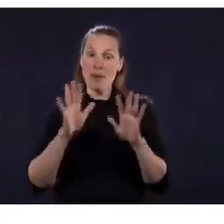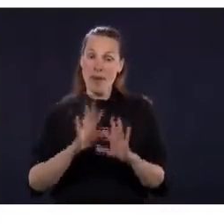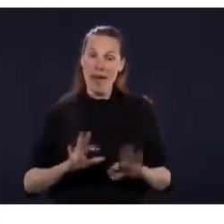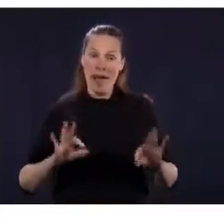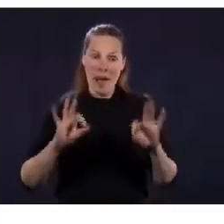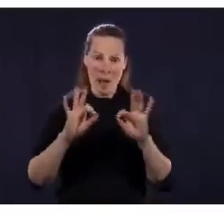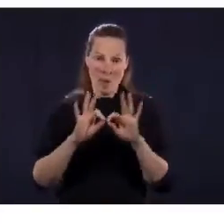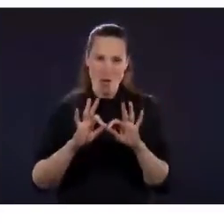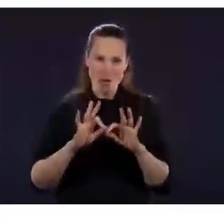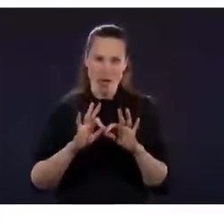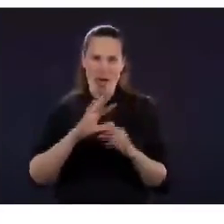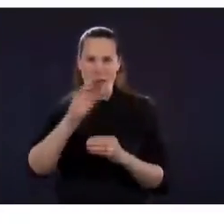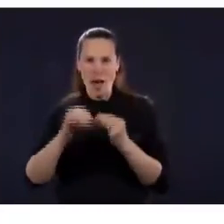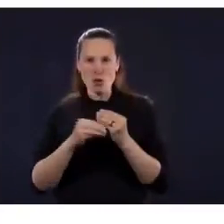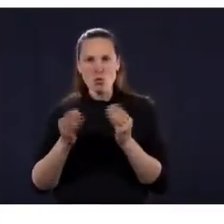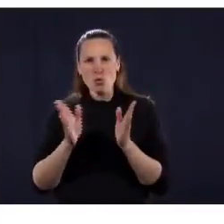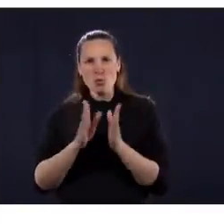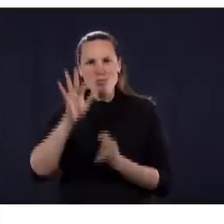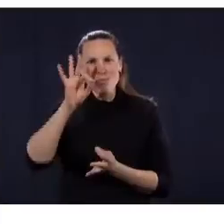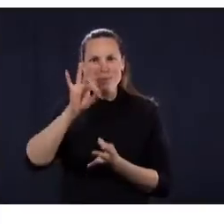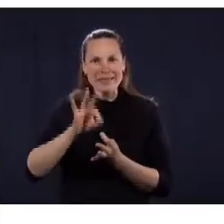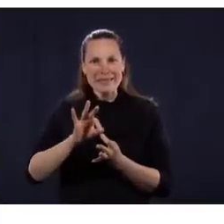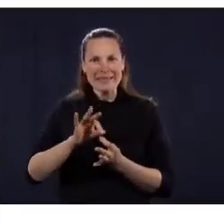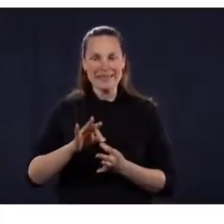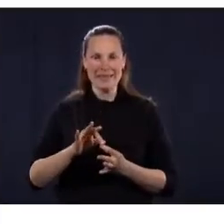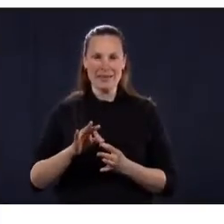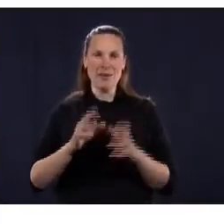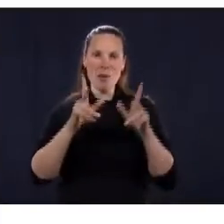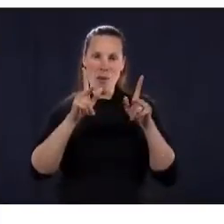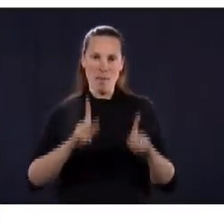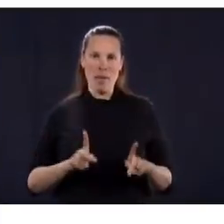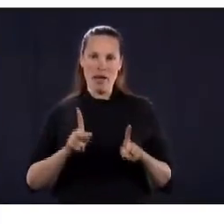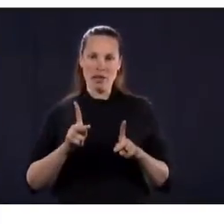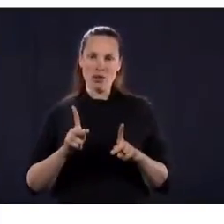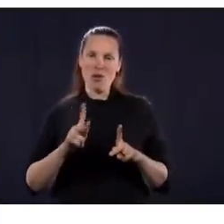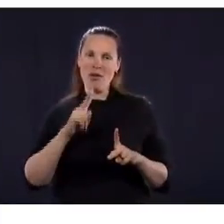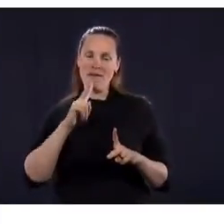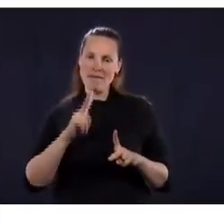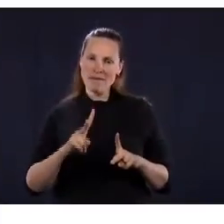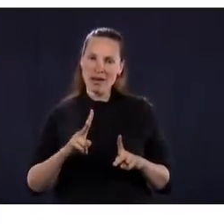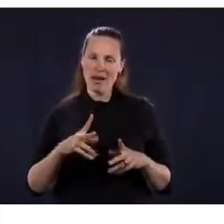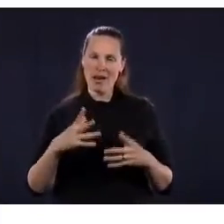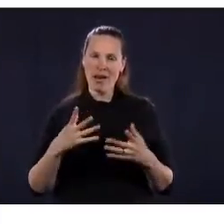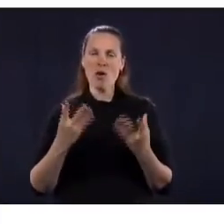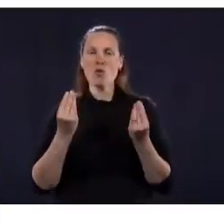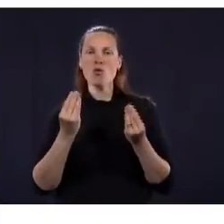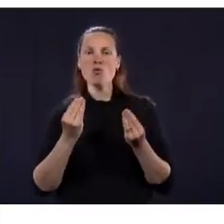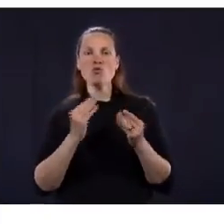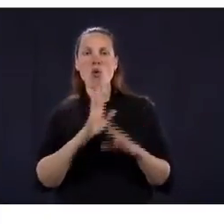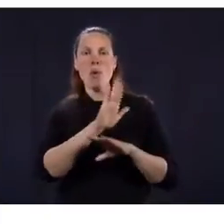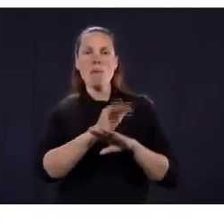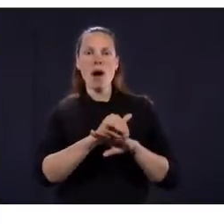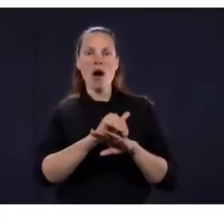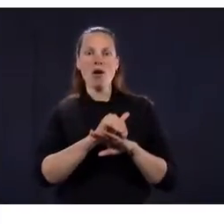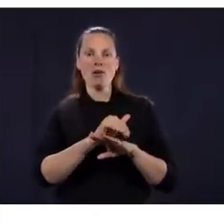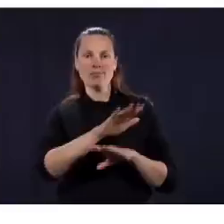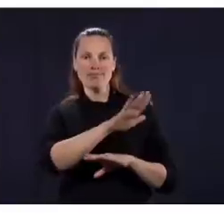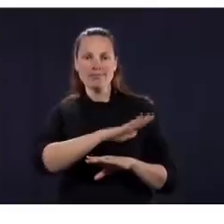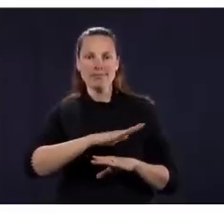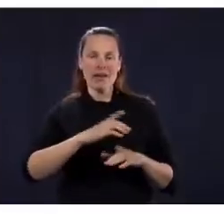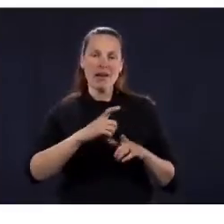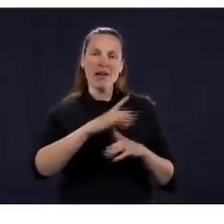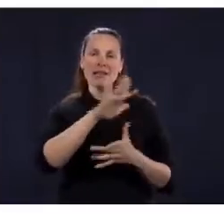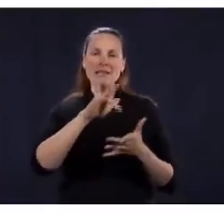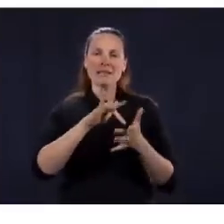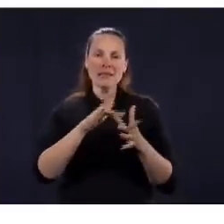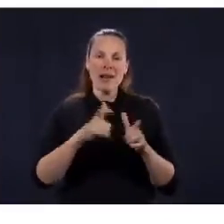Donc, pas besoin de vous dire que la situation continue d'être difficile dans les centres de soins de longue durée. On a